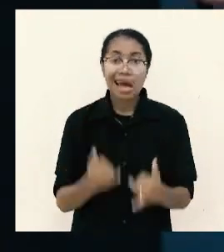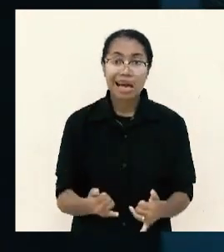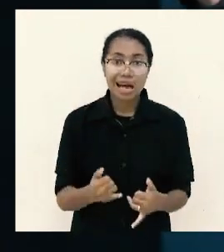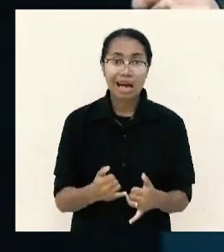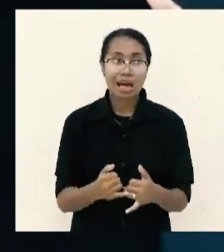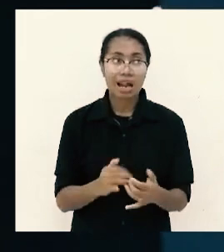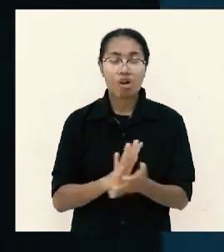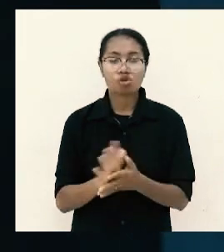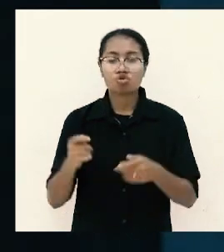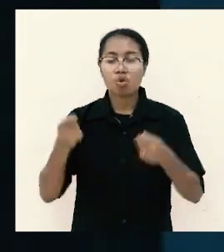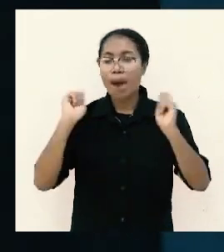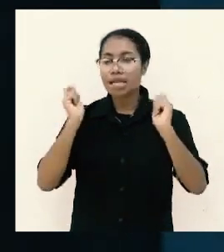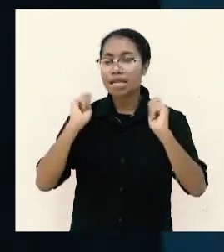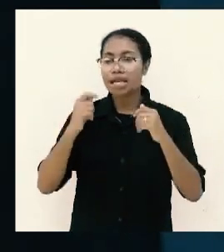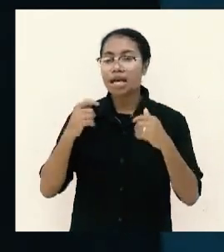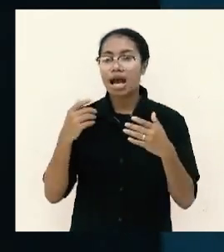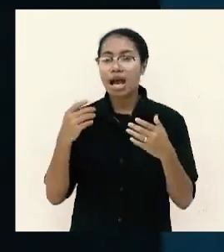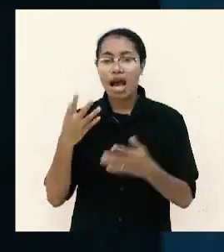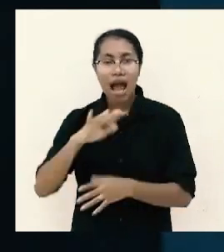mandi air panas